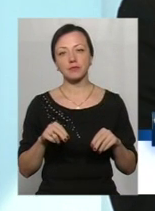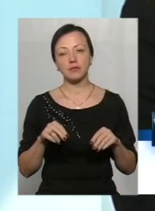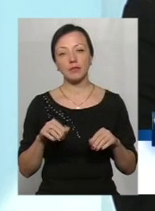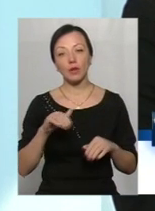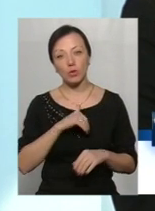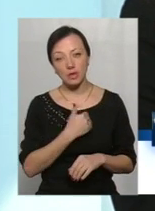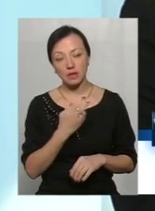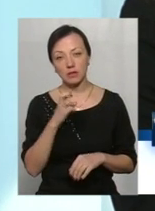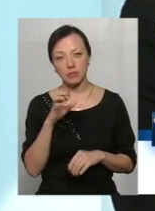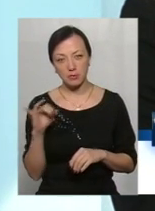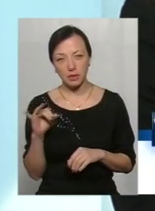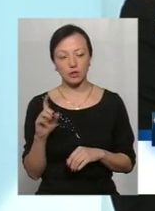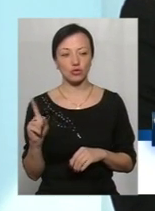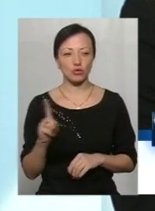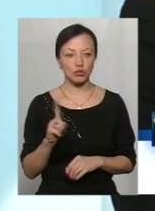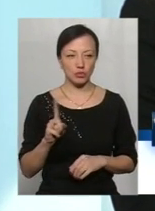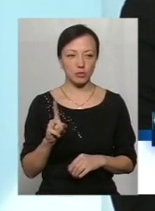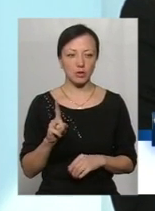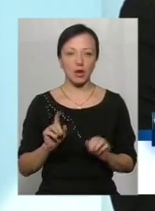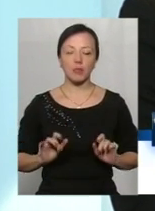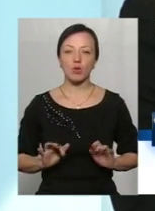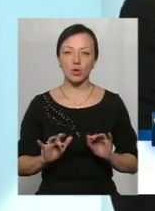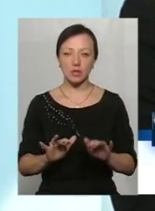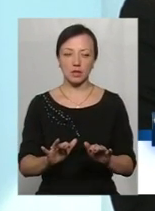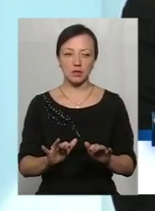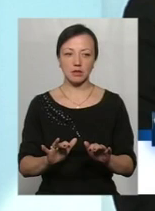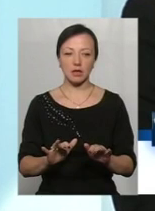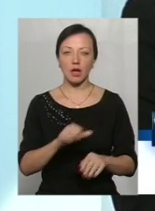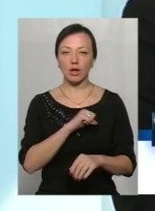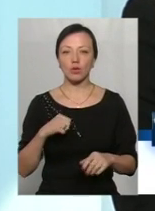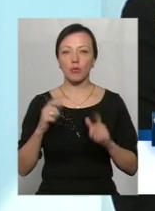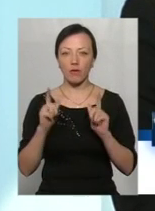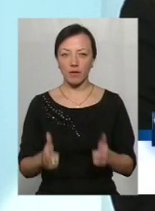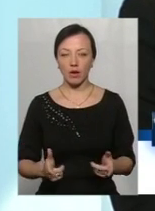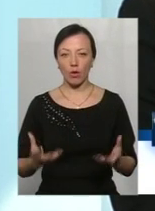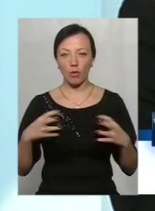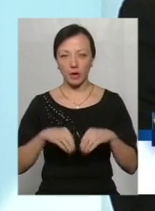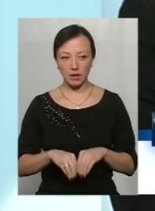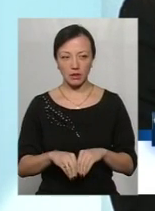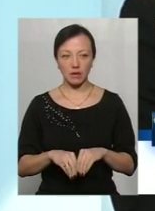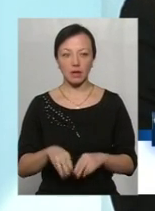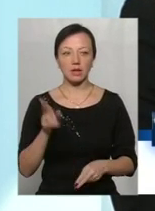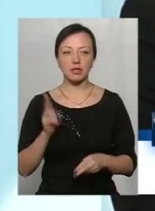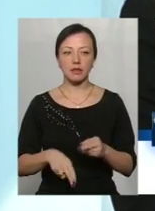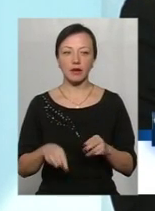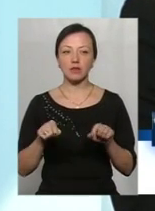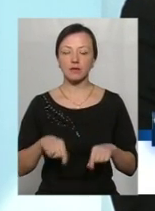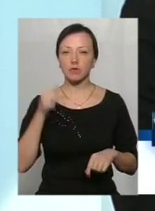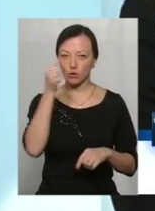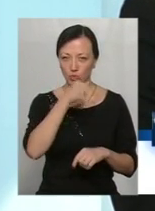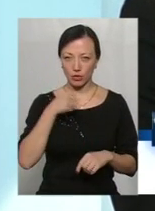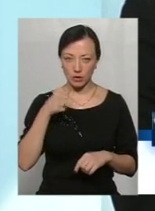Хотілося б, щоб процес добровільного об'єднання завершився вже в цьому році.